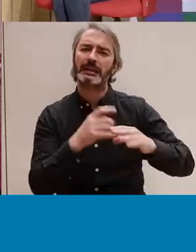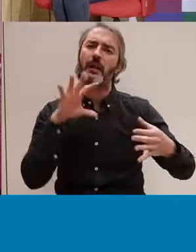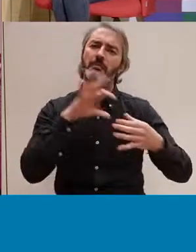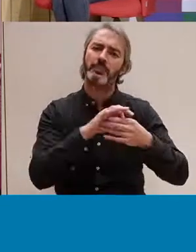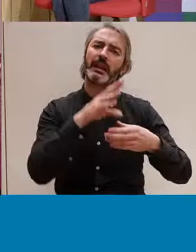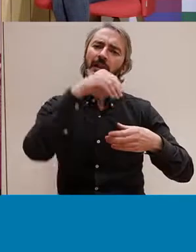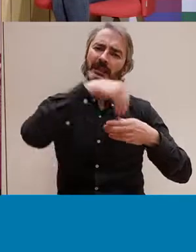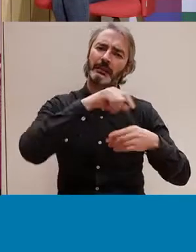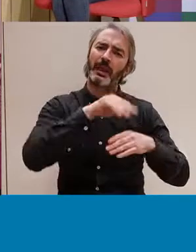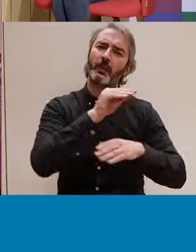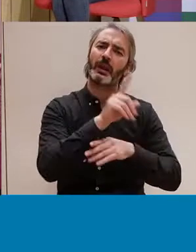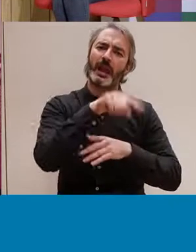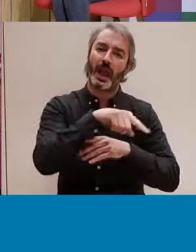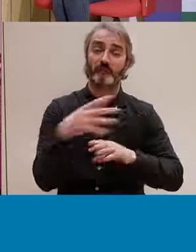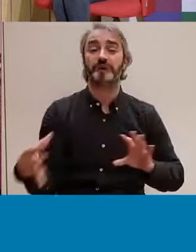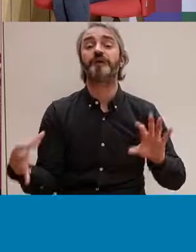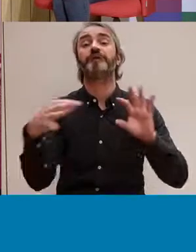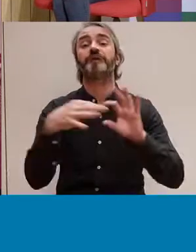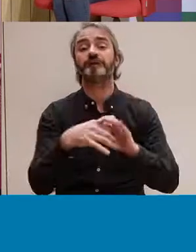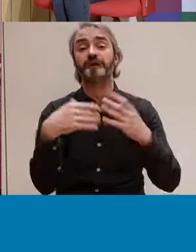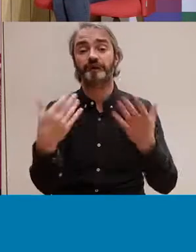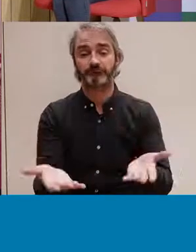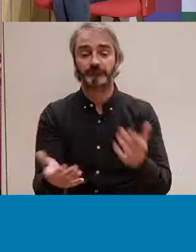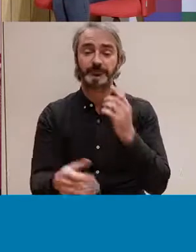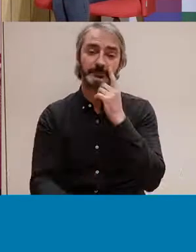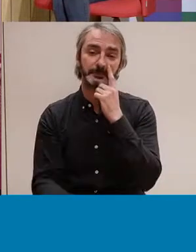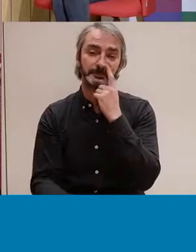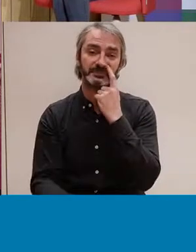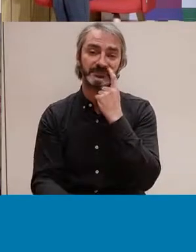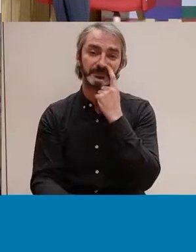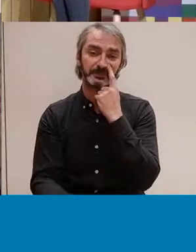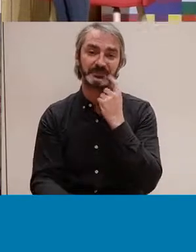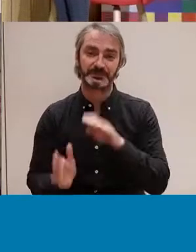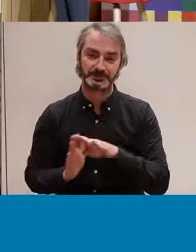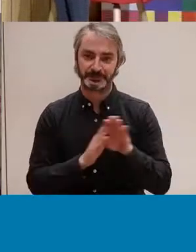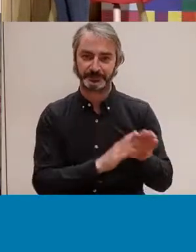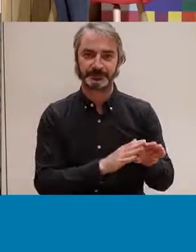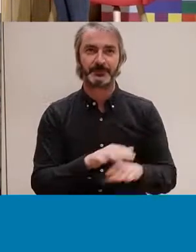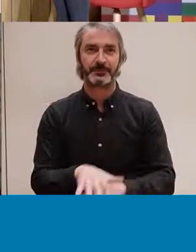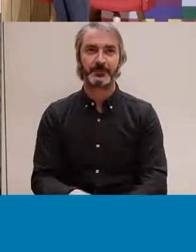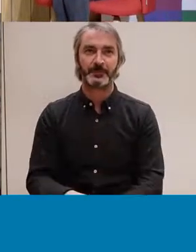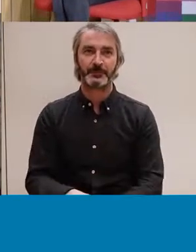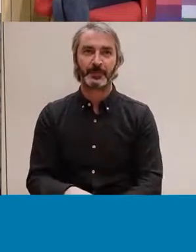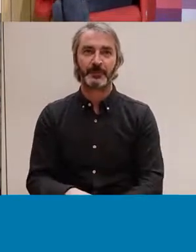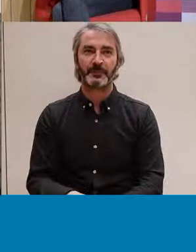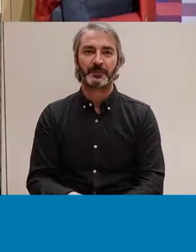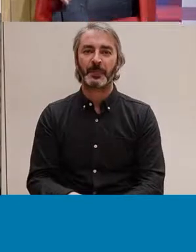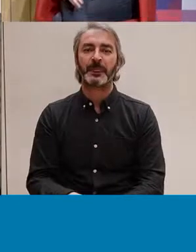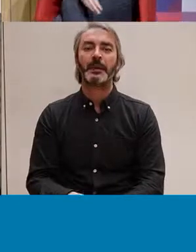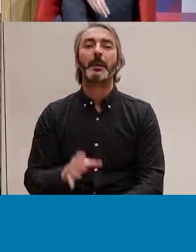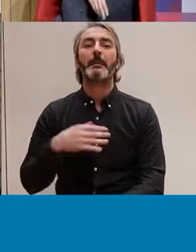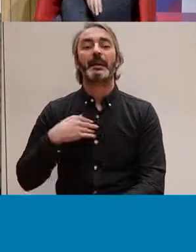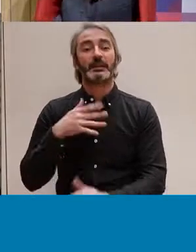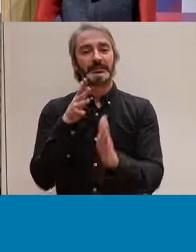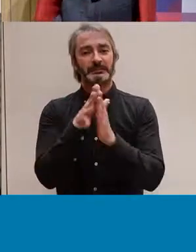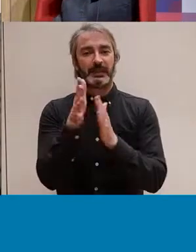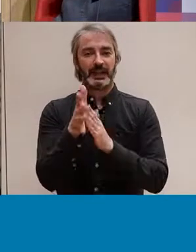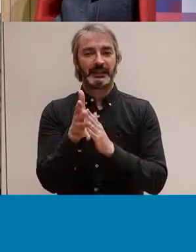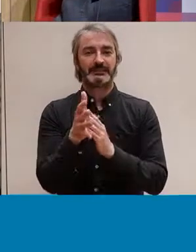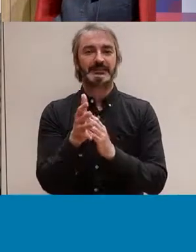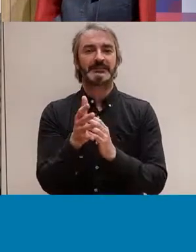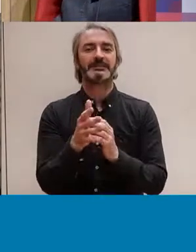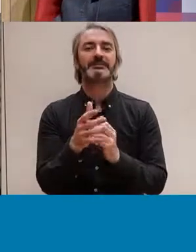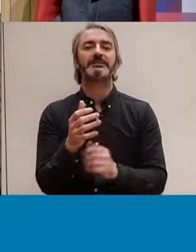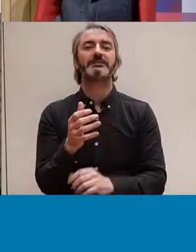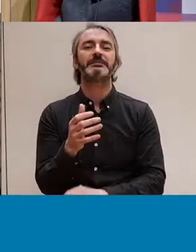superinteressant. Llavors, primer, per parlar en quin context creiem que és necessari que aparegui